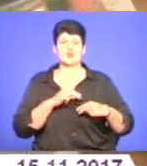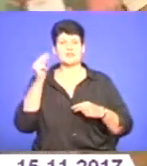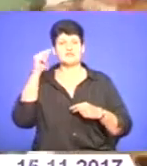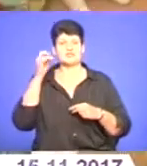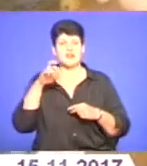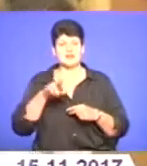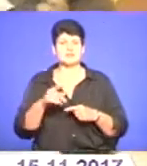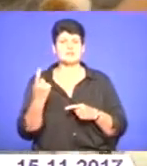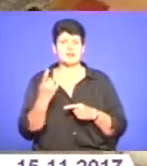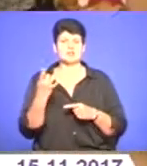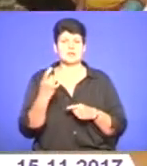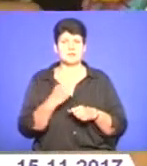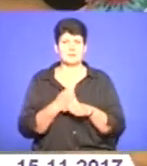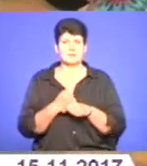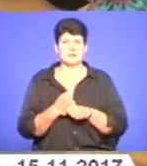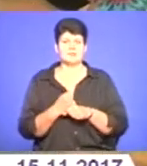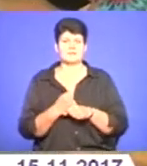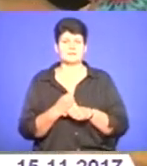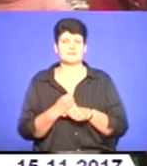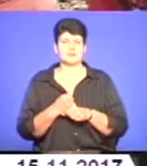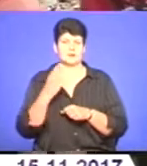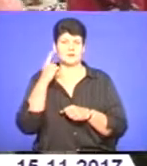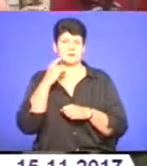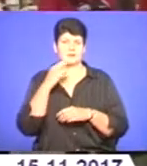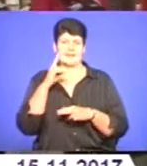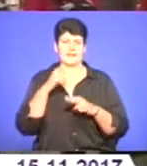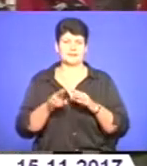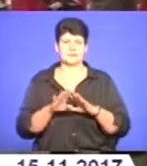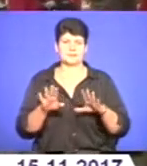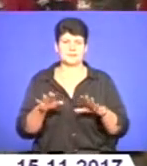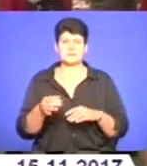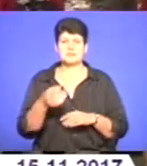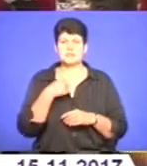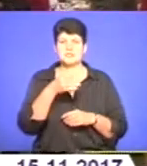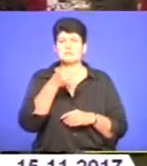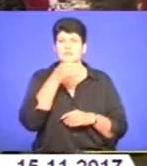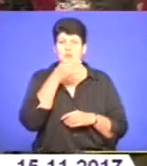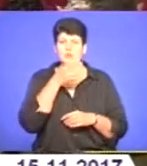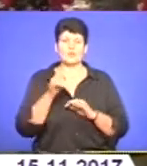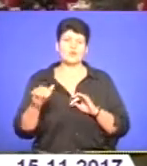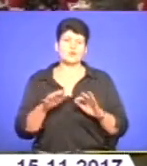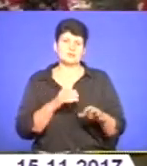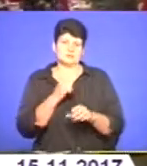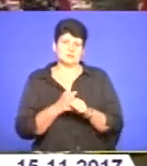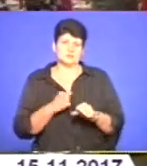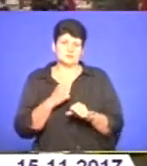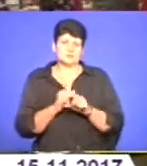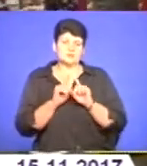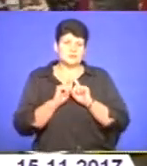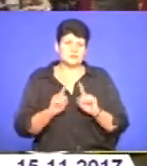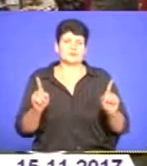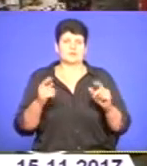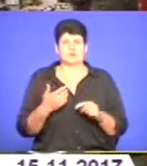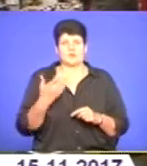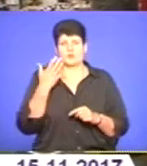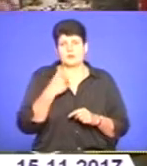робота школярки, але, сподівається, не остання. Мені сподобався сам процес її виготовлення, особливо, коли я